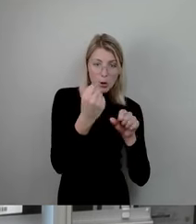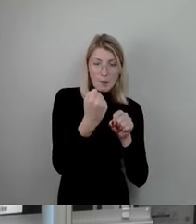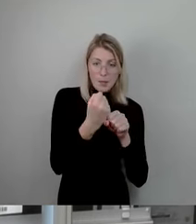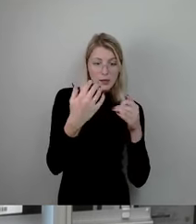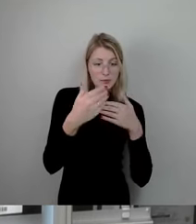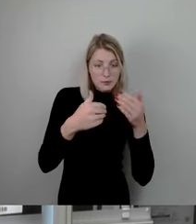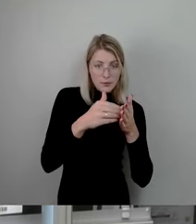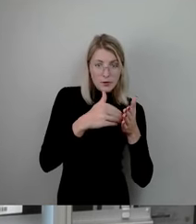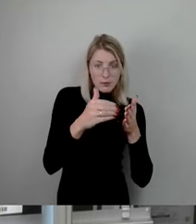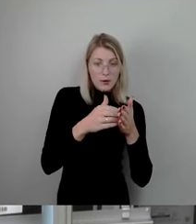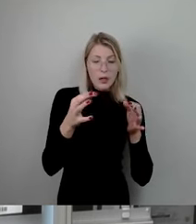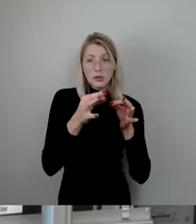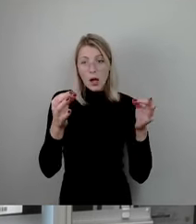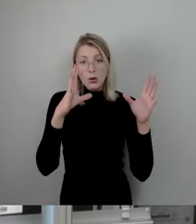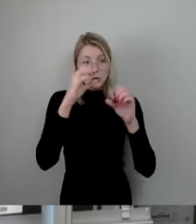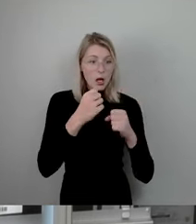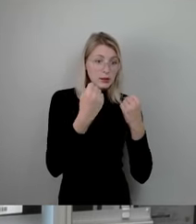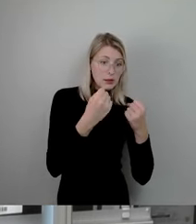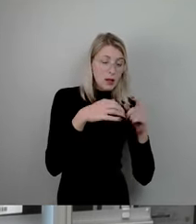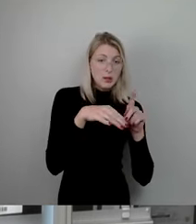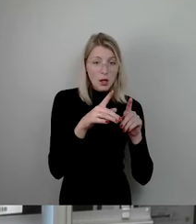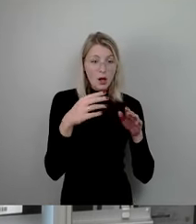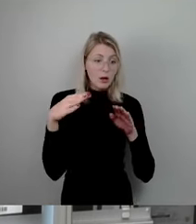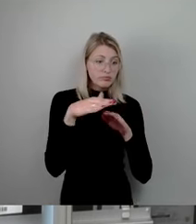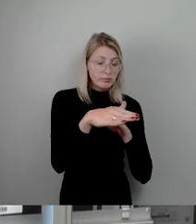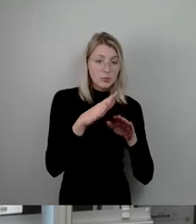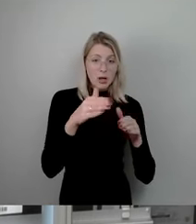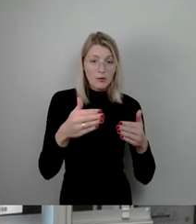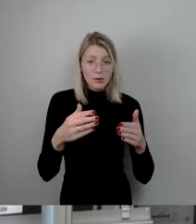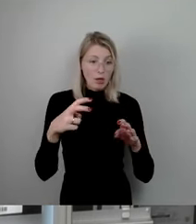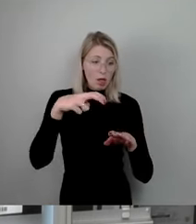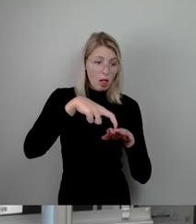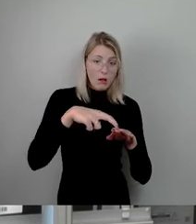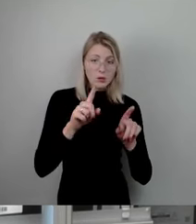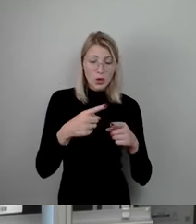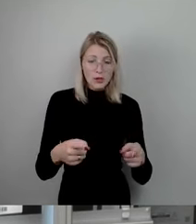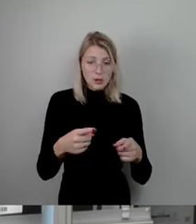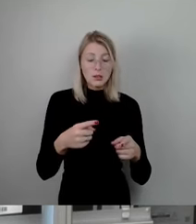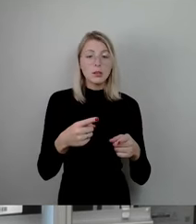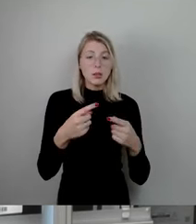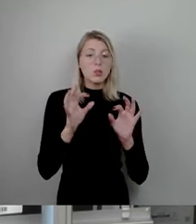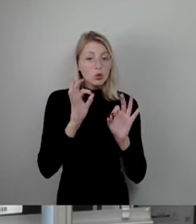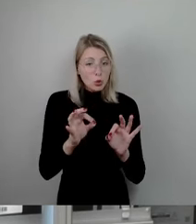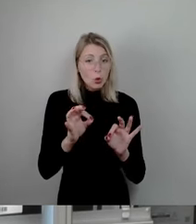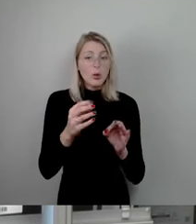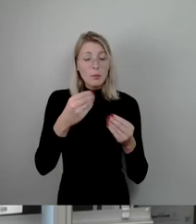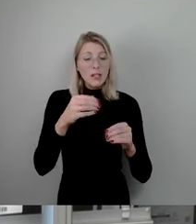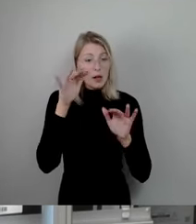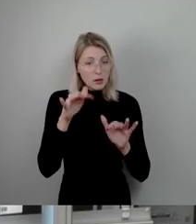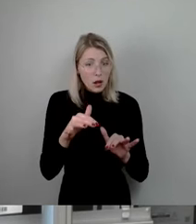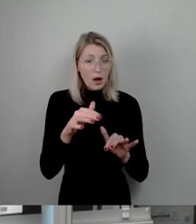ja Tag und Nacht bewacht, damit da niemand irgendwie durchfährt und auf die Brücke steigt und so weiter. Also ist es gut, dass wir die Mittel gefunden haben.